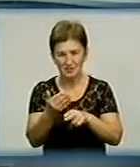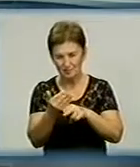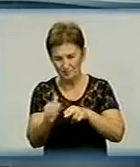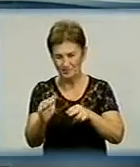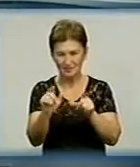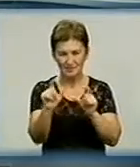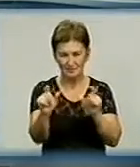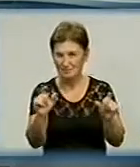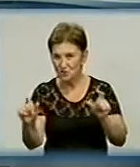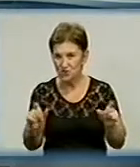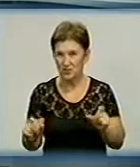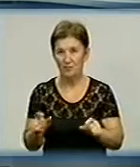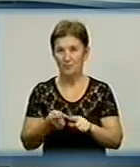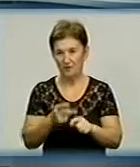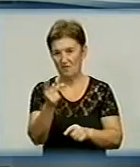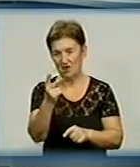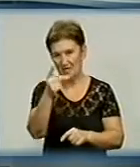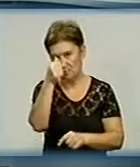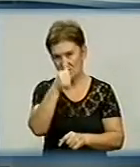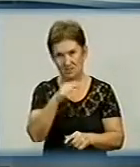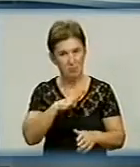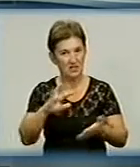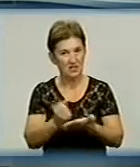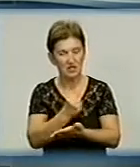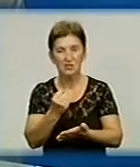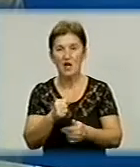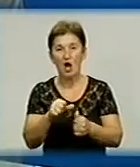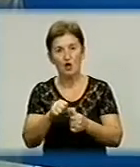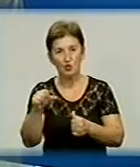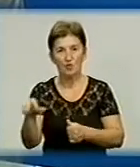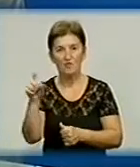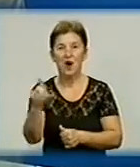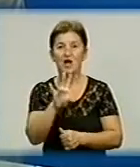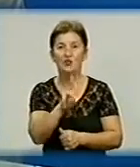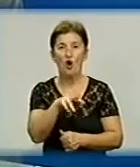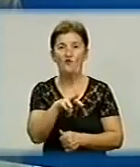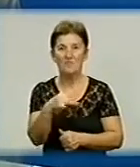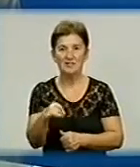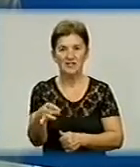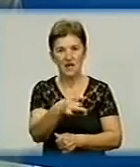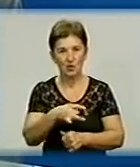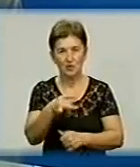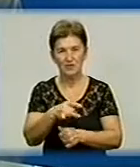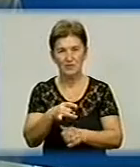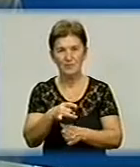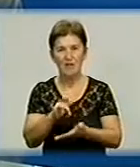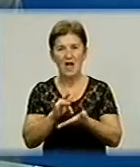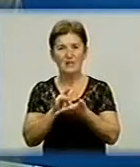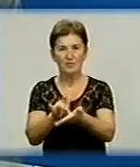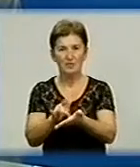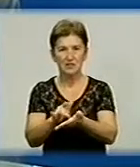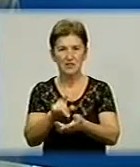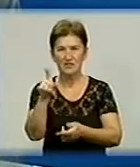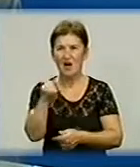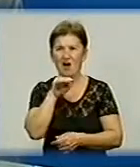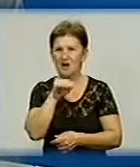протягом півтора місяця на цих об'єктах. Крім того, в Новомиргородському районі проводило дослідження експедиція Києво-Милянської академії